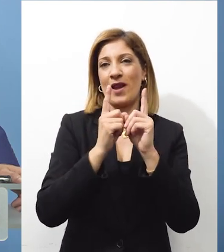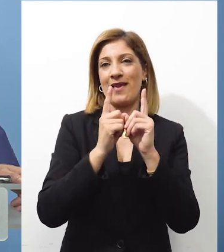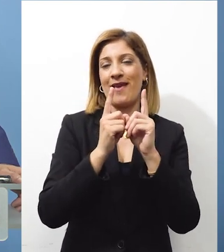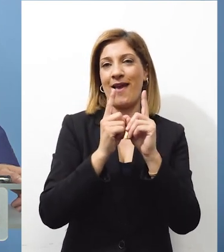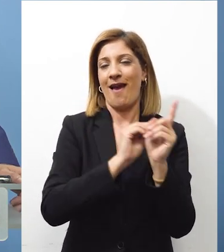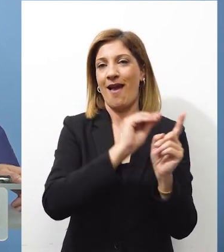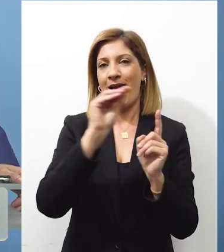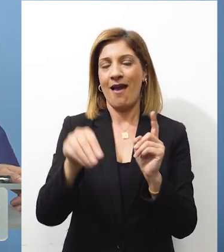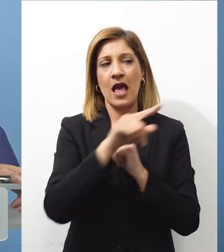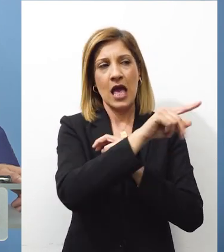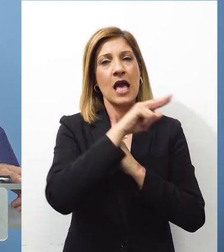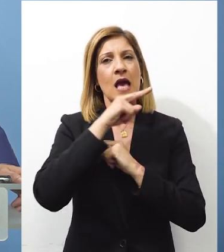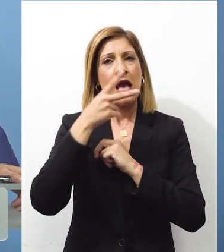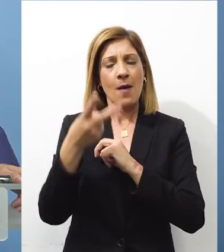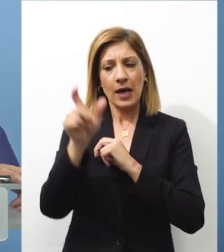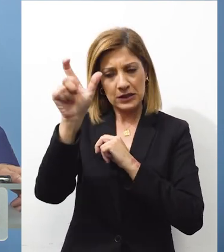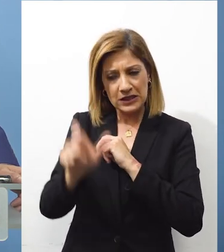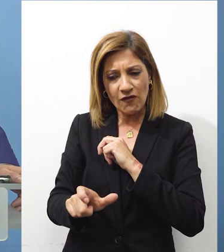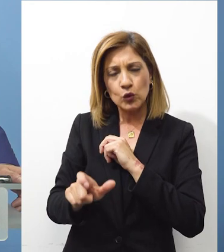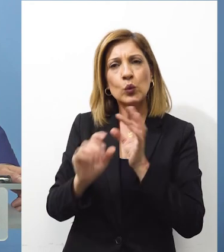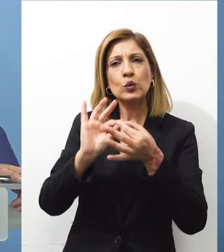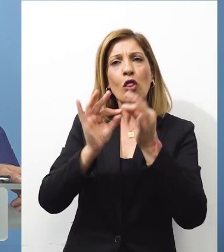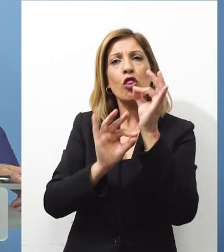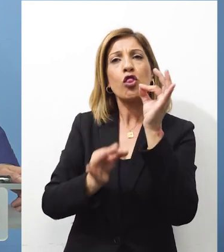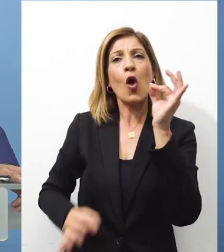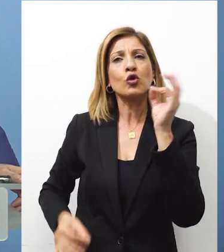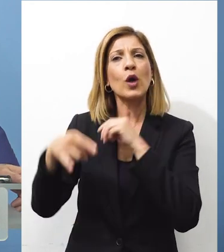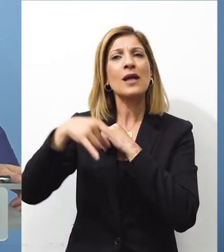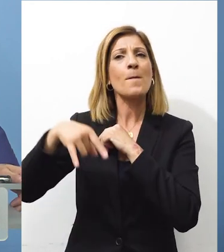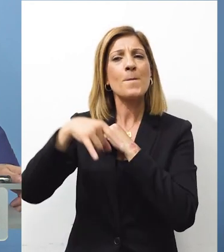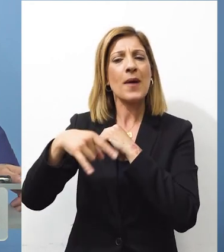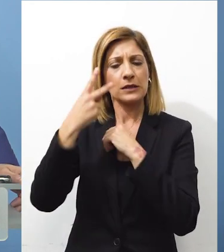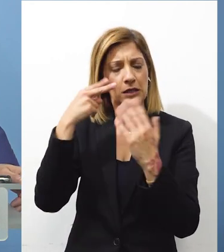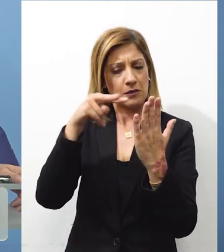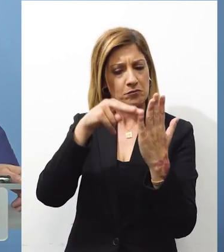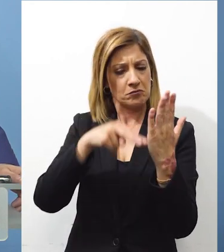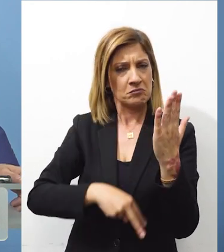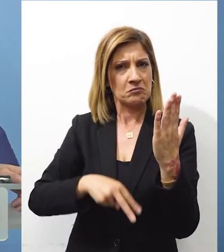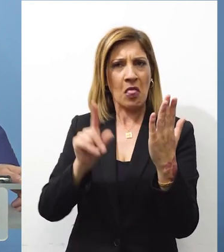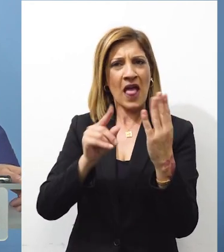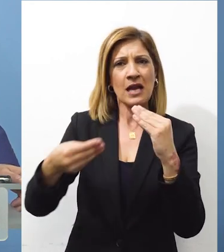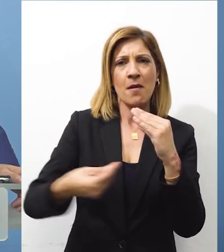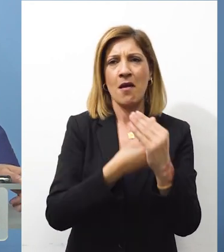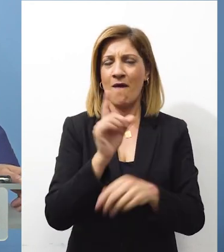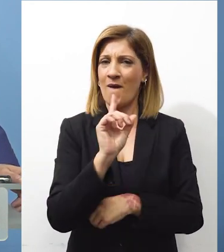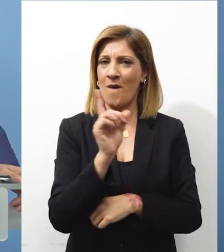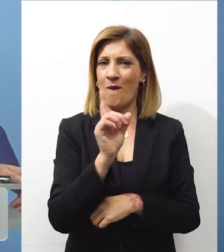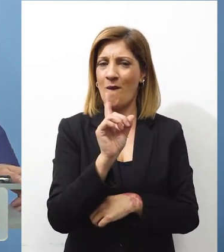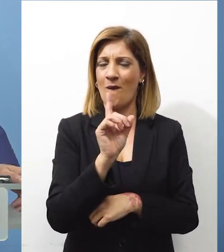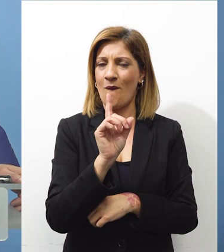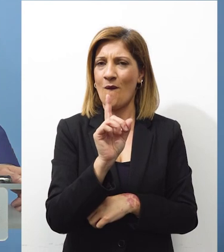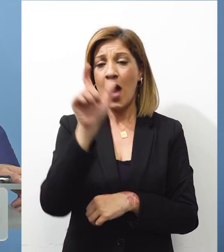Αν κάποιος μελετήσει το βιογραφικό του κύριου Πατσαλίδη του δόκτωρα Πατσαλίδη δεν νομίζω να δει κάπου ότι υπάρχει βόλεμα Ούτε θεωρώ ότι